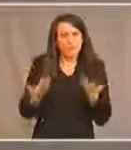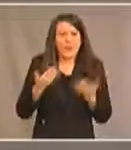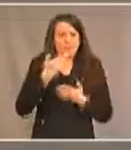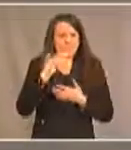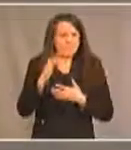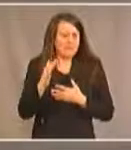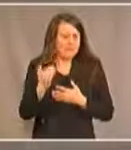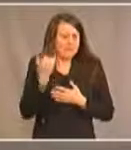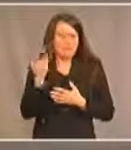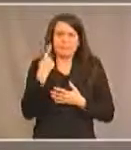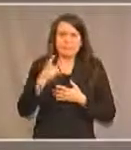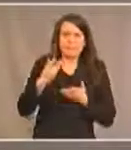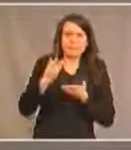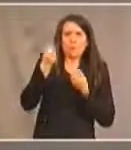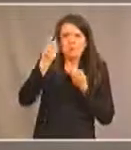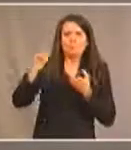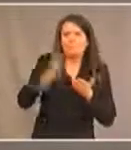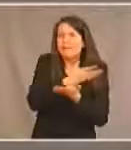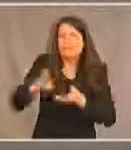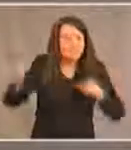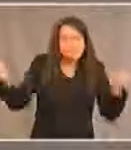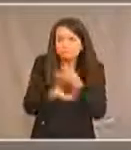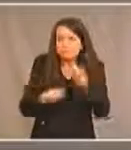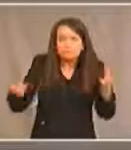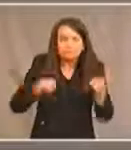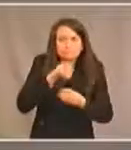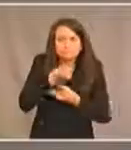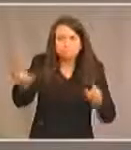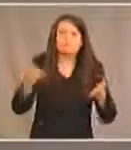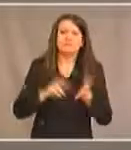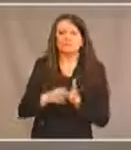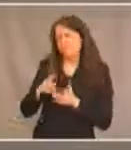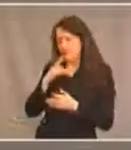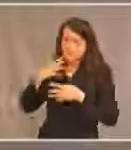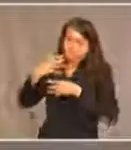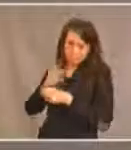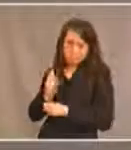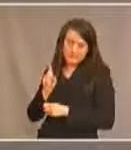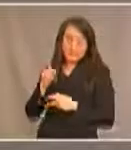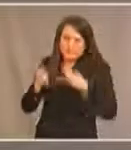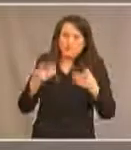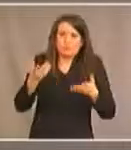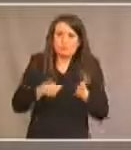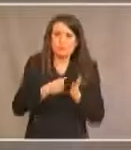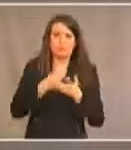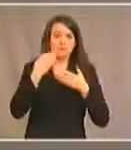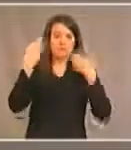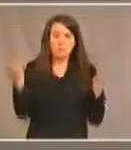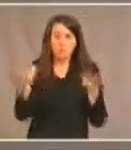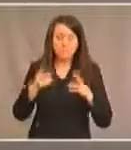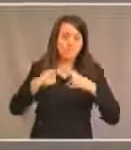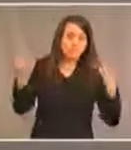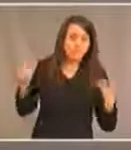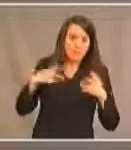voie à suivre pour partager l'information à ce sujet? Donc, essentiellement, la question, c'est que les gens ne sont pas vraiment au courant de